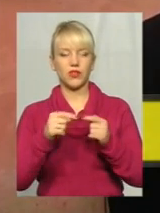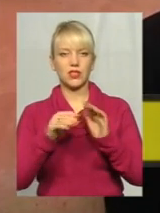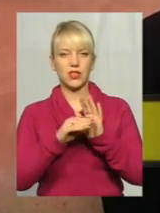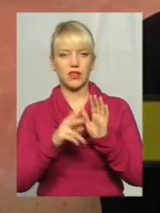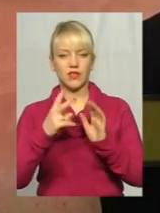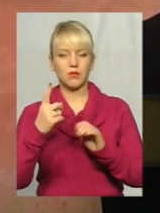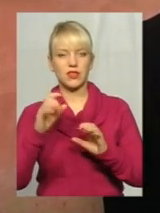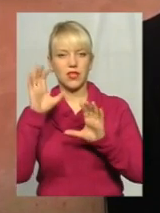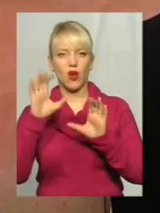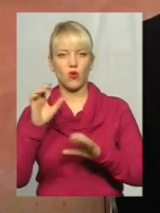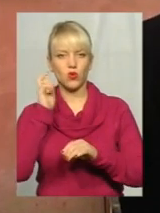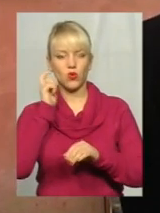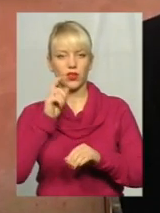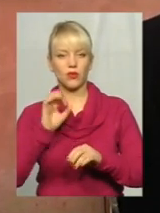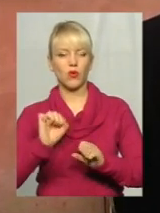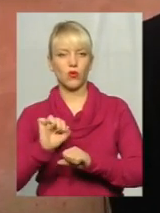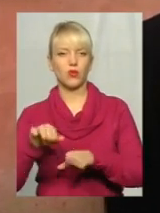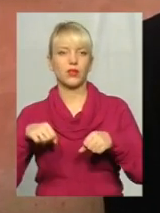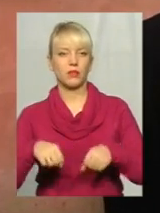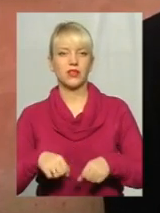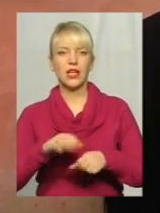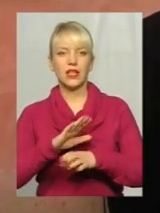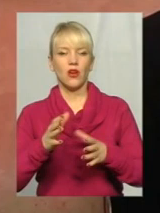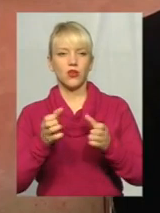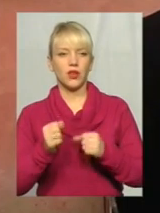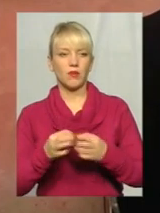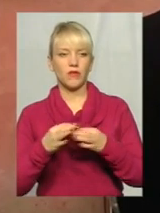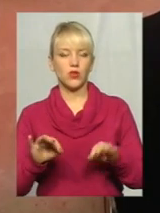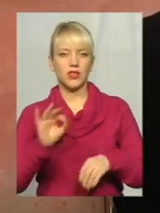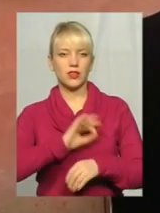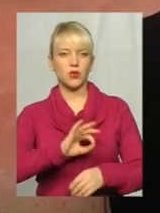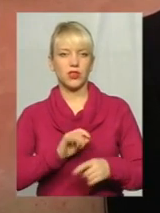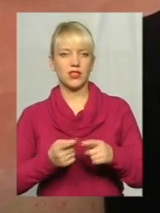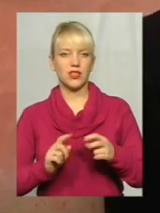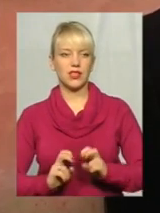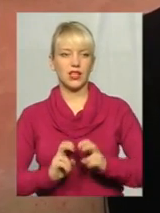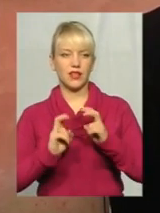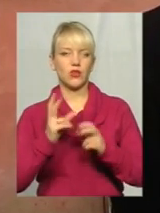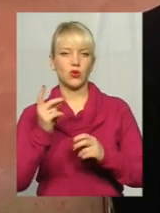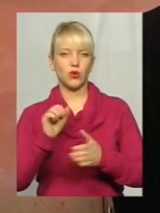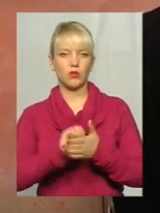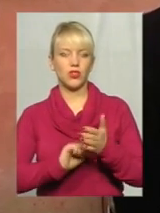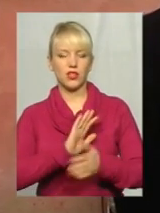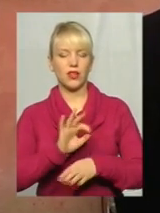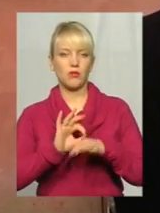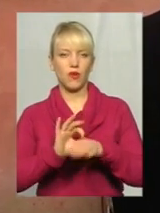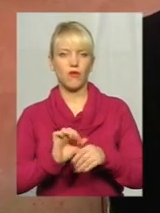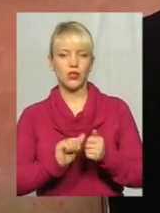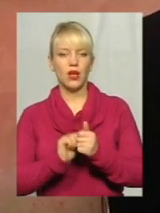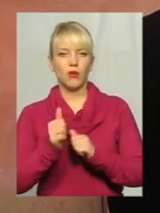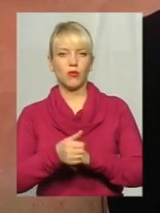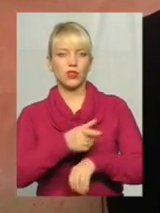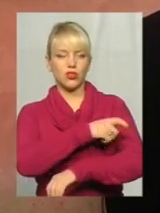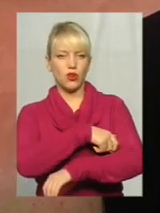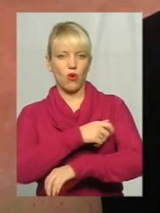України про охорону працю не отримав дозвіл на експлуатацію вищезазначених ліфтів. Друга причина – непроведений позачерговий технічний огляд